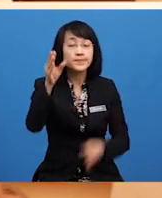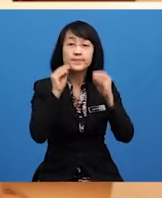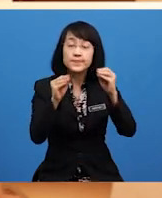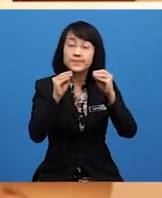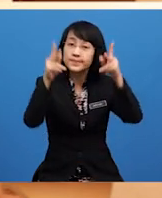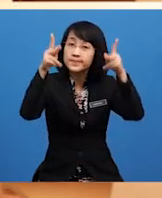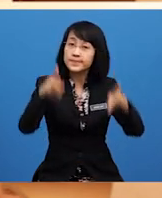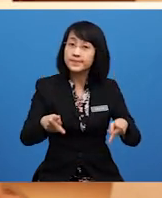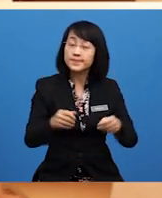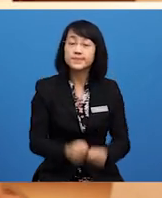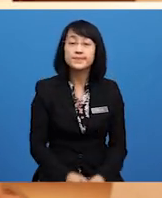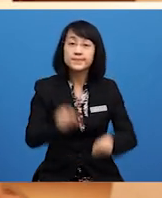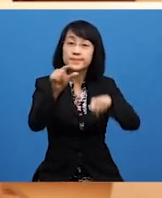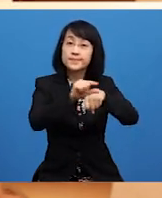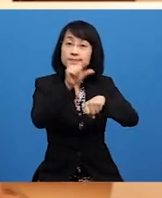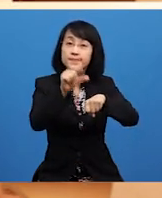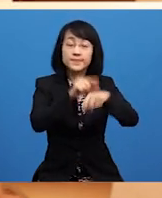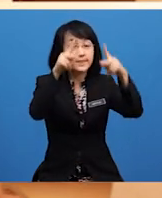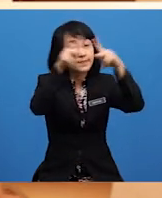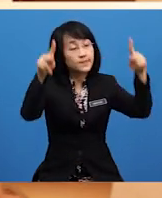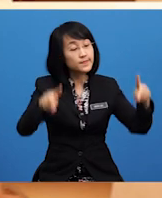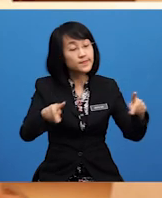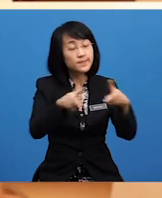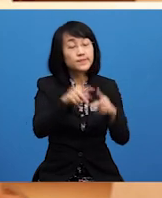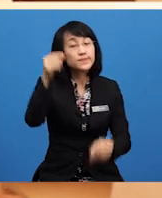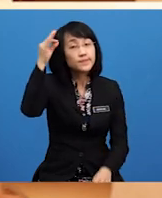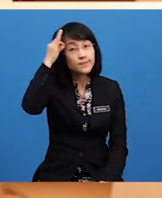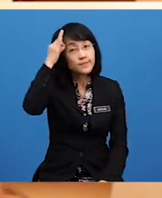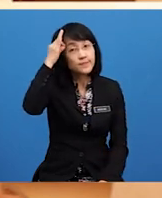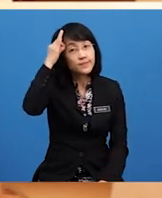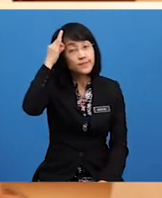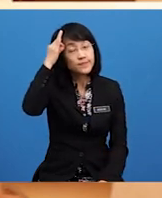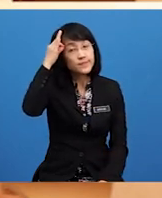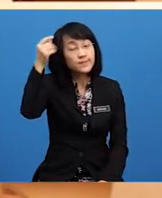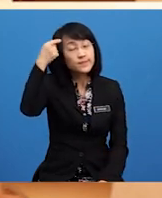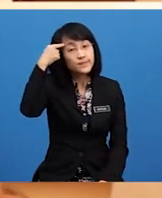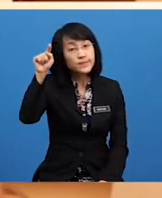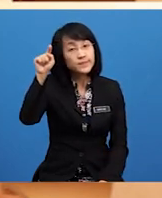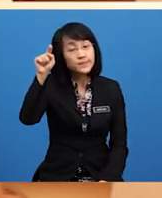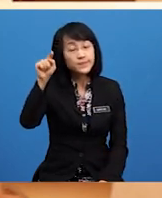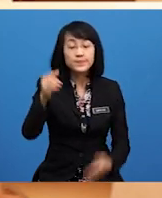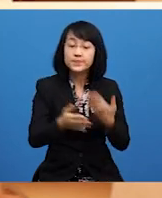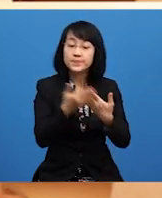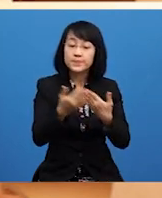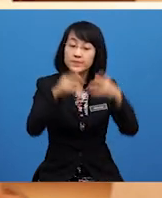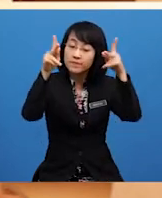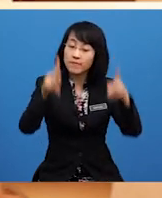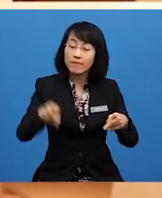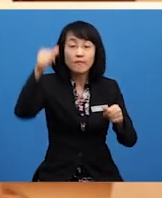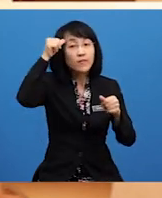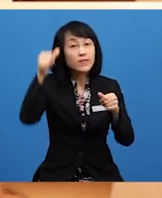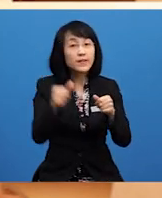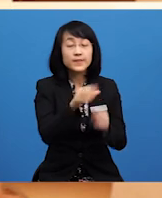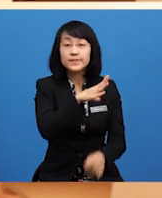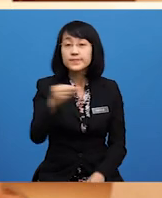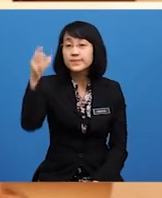Pelajar Menggunakan Peta Pemikiran Untuk Memudahkan Pelajar Mengingati Dan